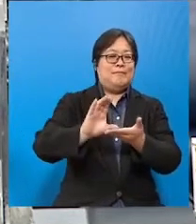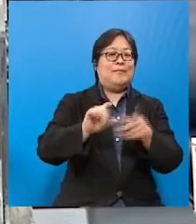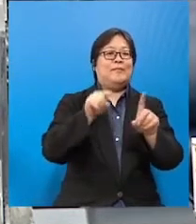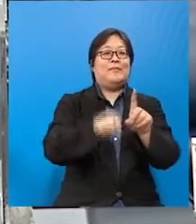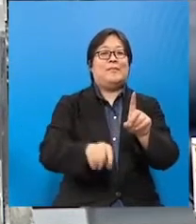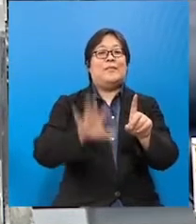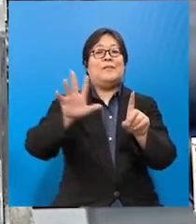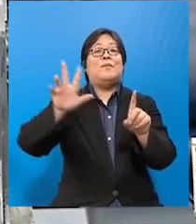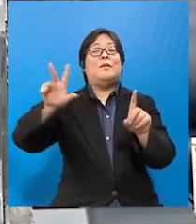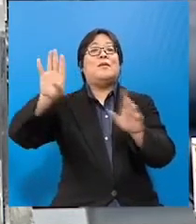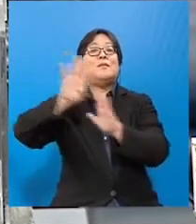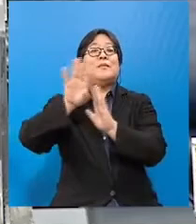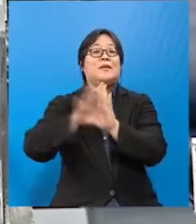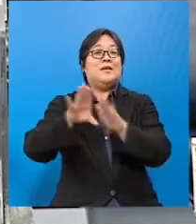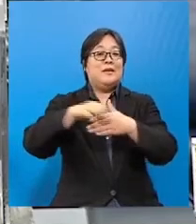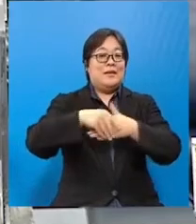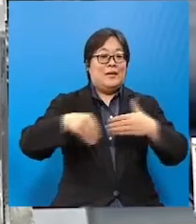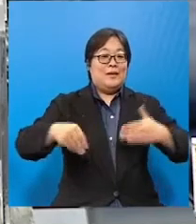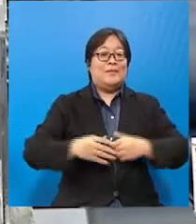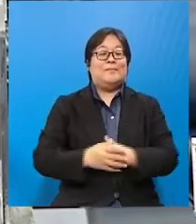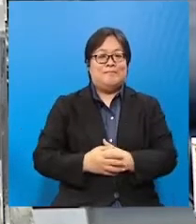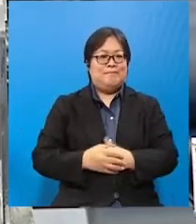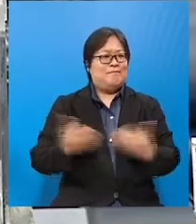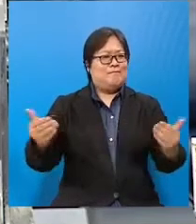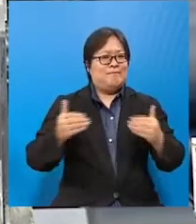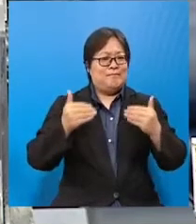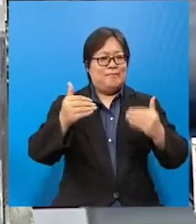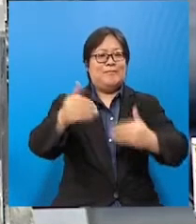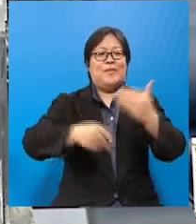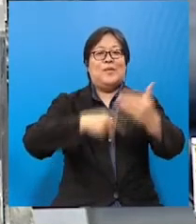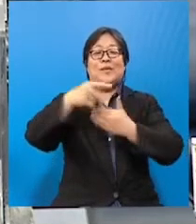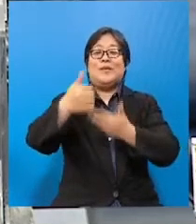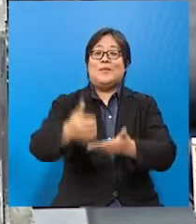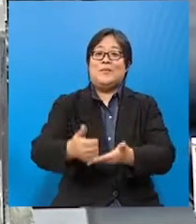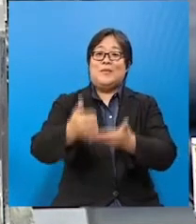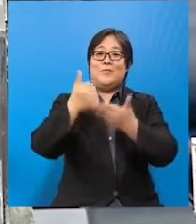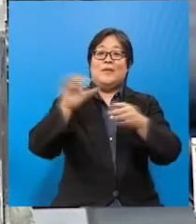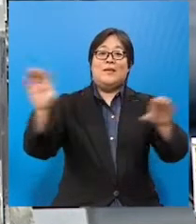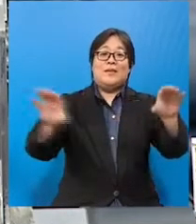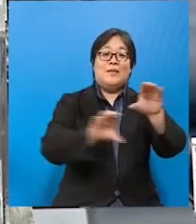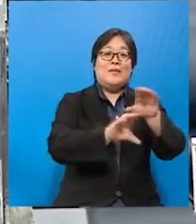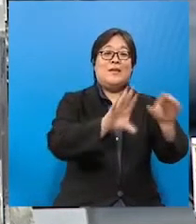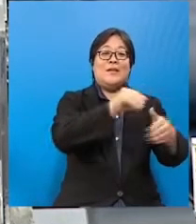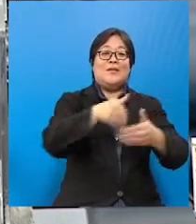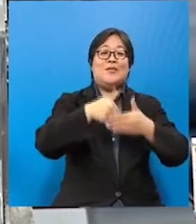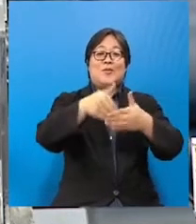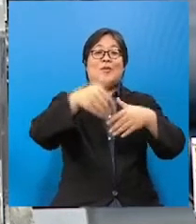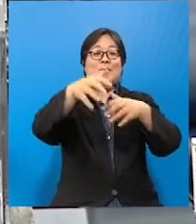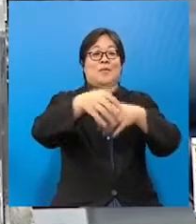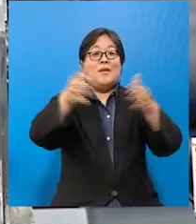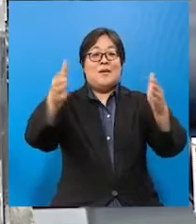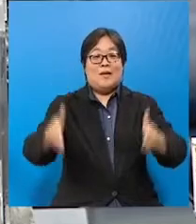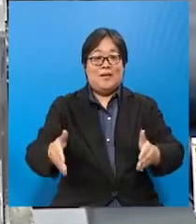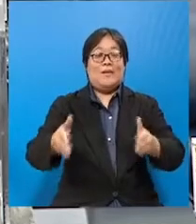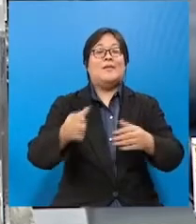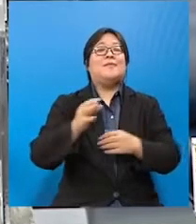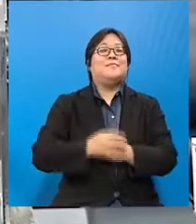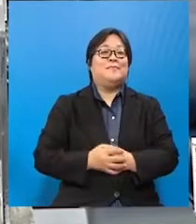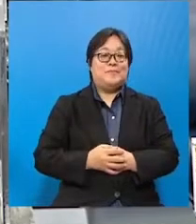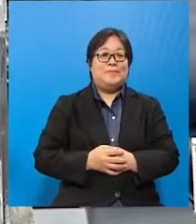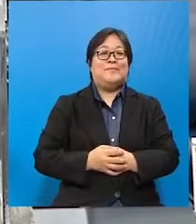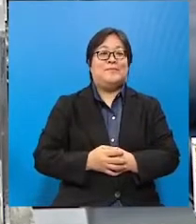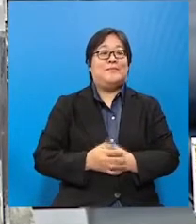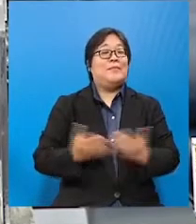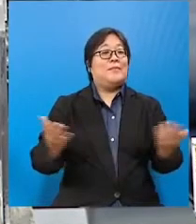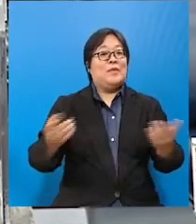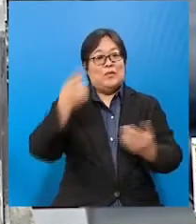.53 bilion bagi meneruskan program bantuan subsidi dan insentif kepada pengusaha-pengusaha tanaman padi di Malaysia